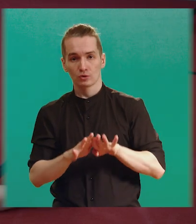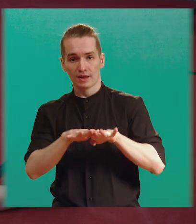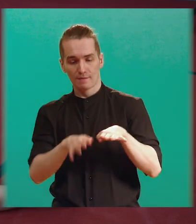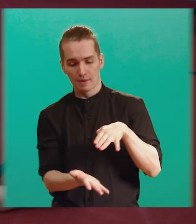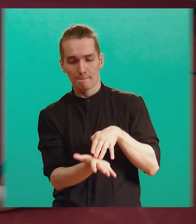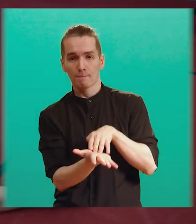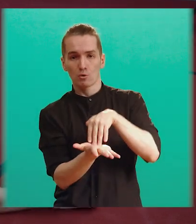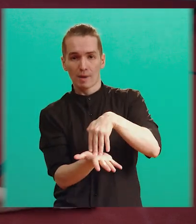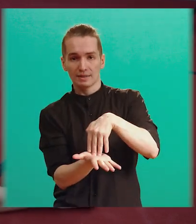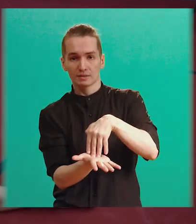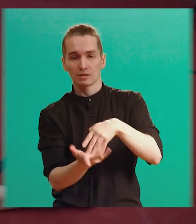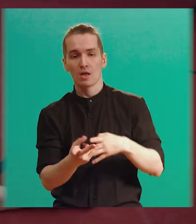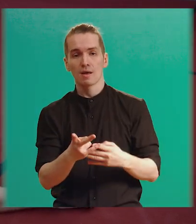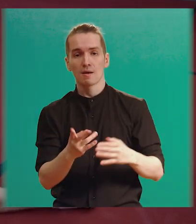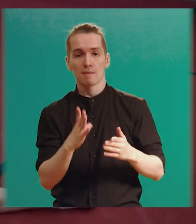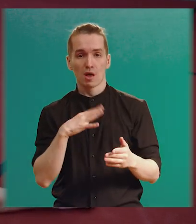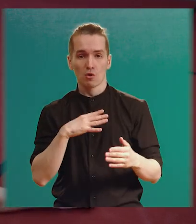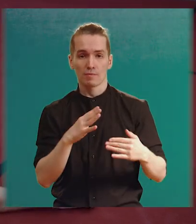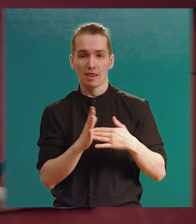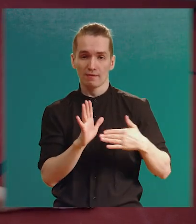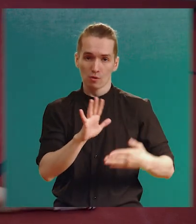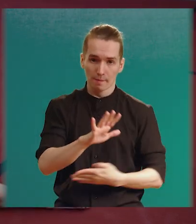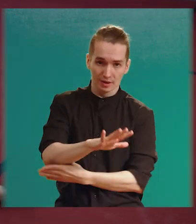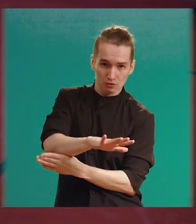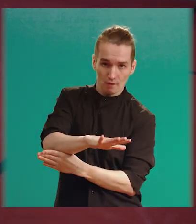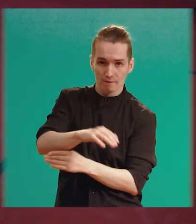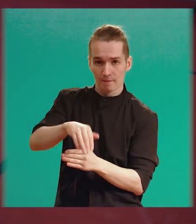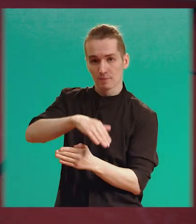Левую ногу нужно просунуть у нас между рукой и ногой. Просуну вот сюда.